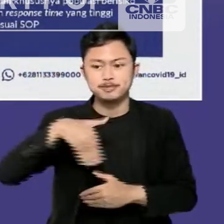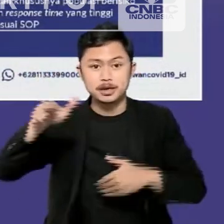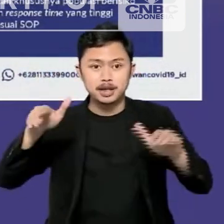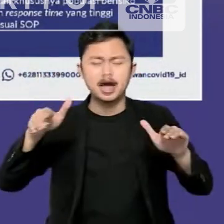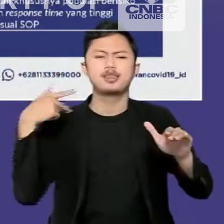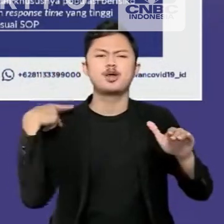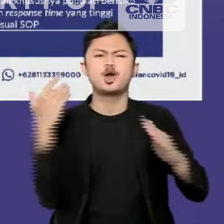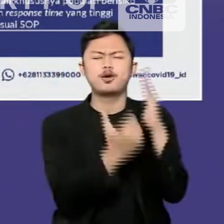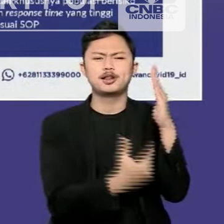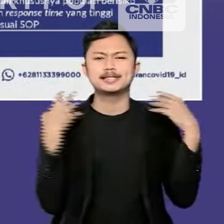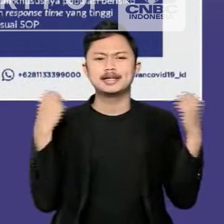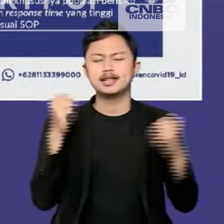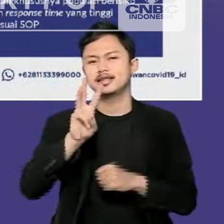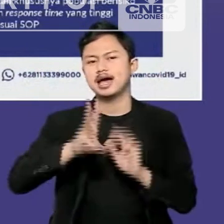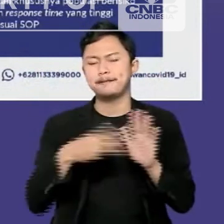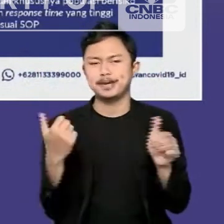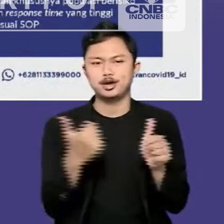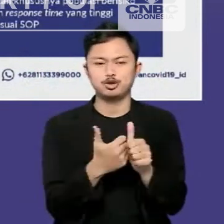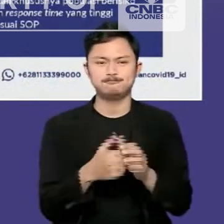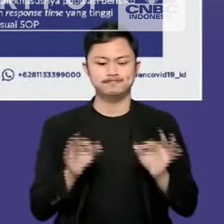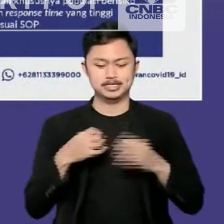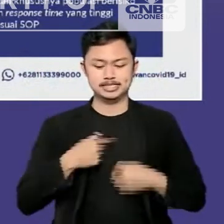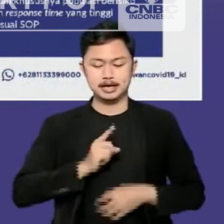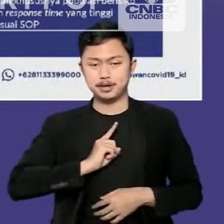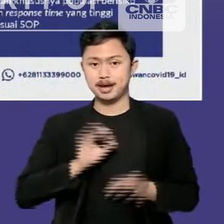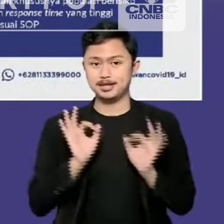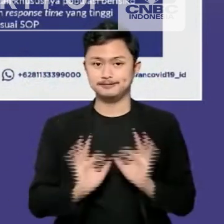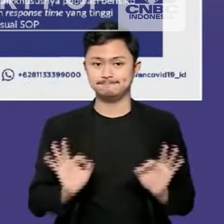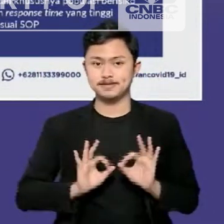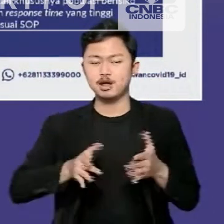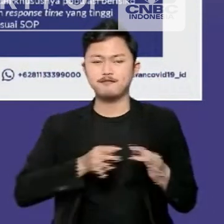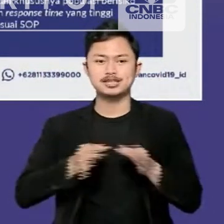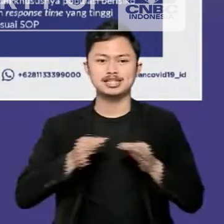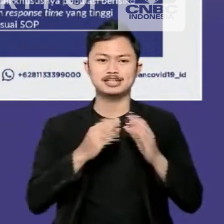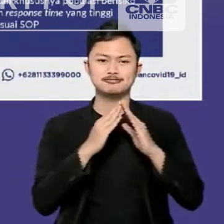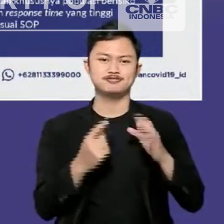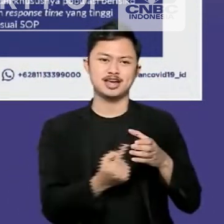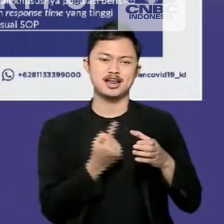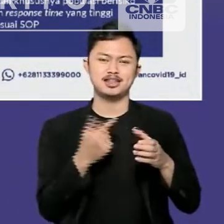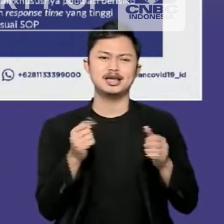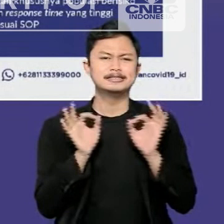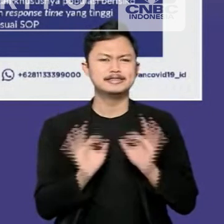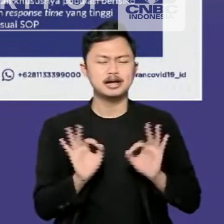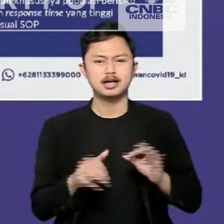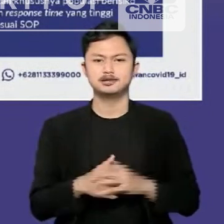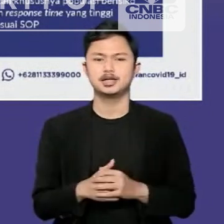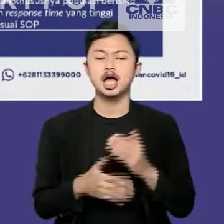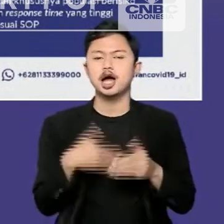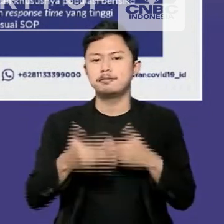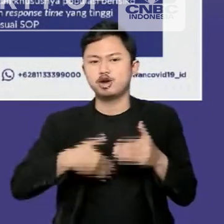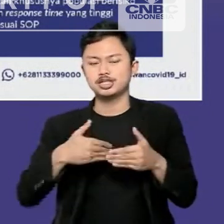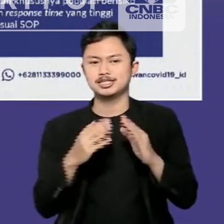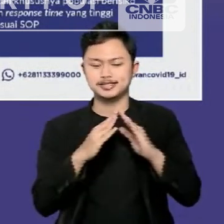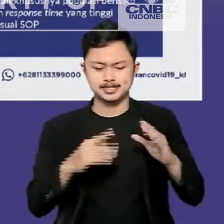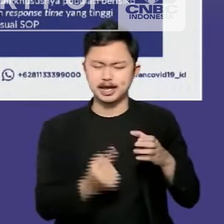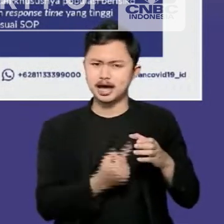protokol kesehatan 3M, menjaga kebersihan pribadi dan fasilitas karantina, mengikuti prosedur karantina